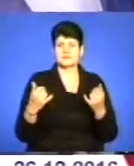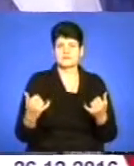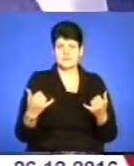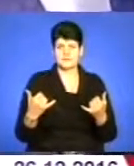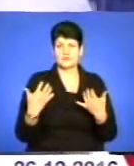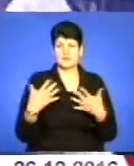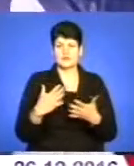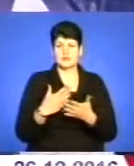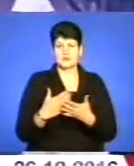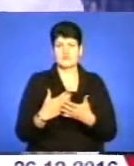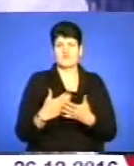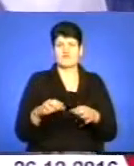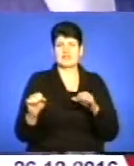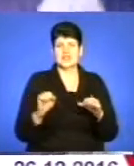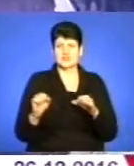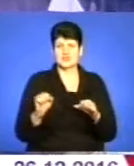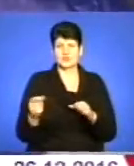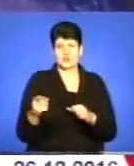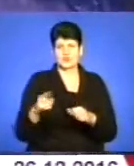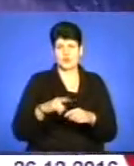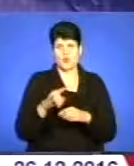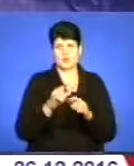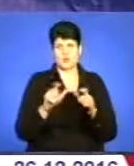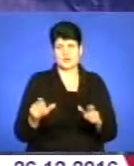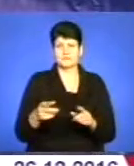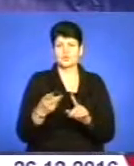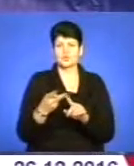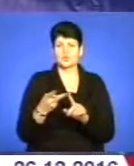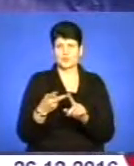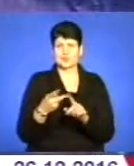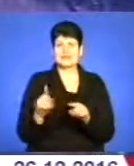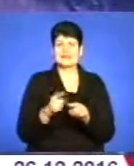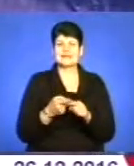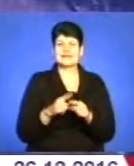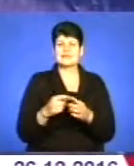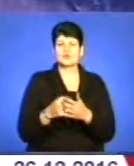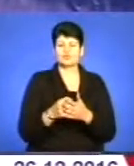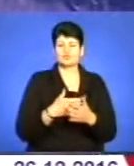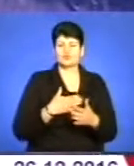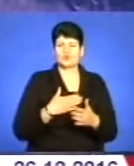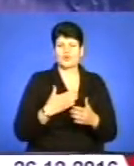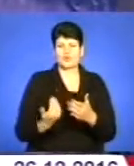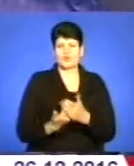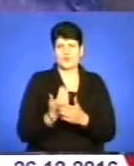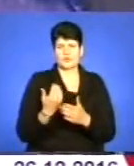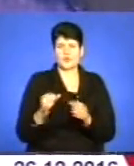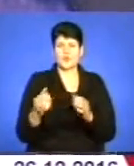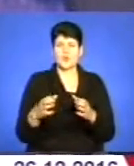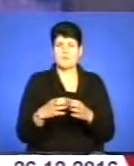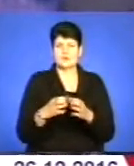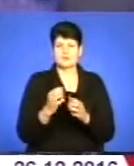стали повноцінною власністю Тернопільського аеропорту. Другий момент – це здобуток нашої команди нової, яка працює